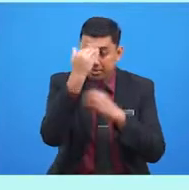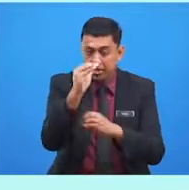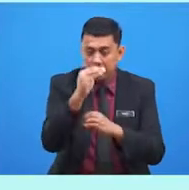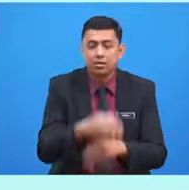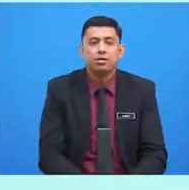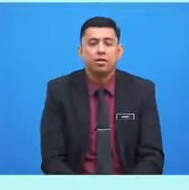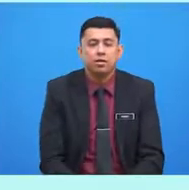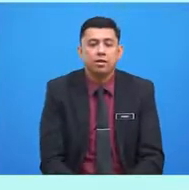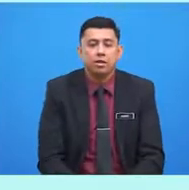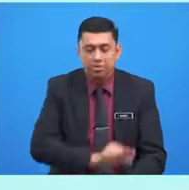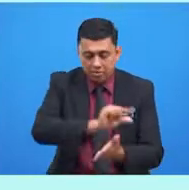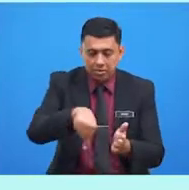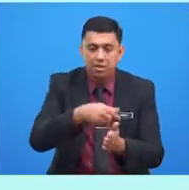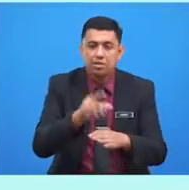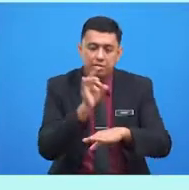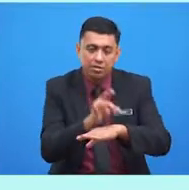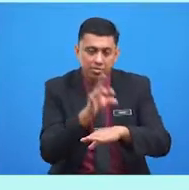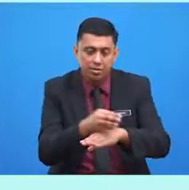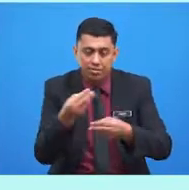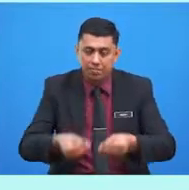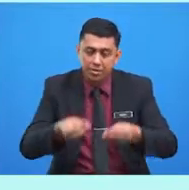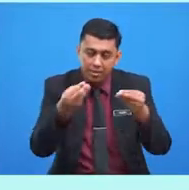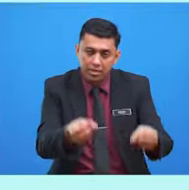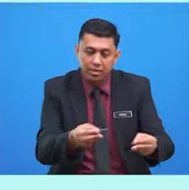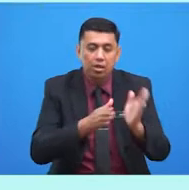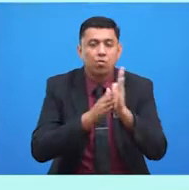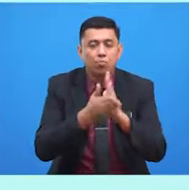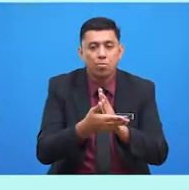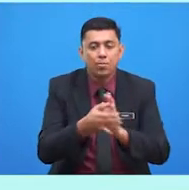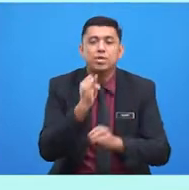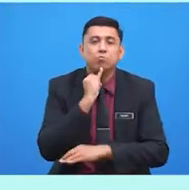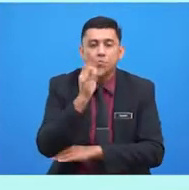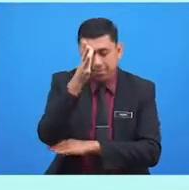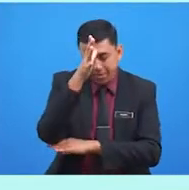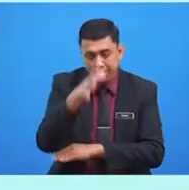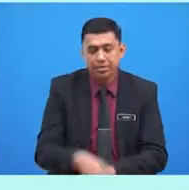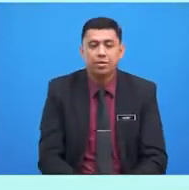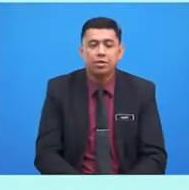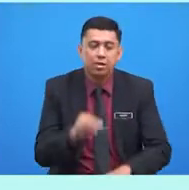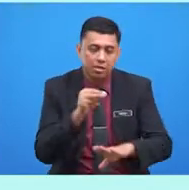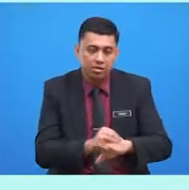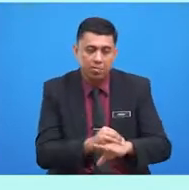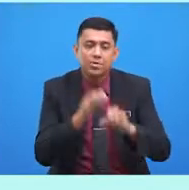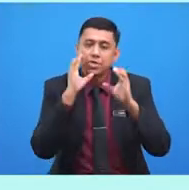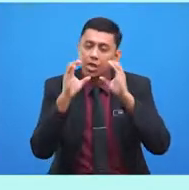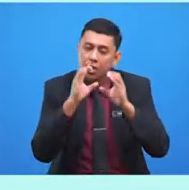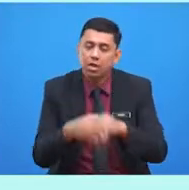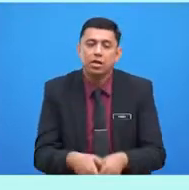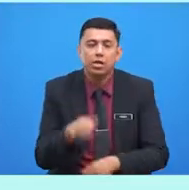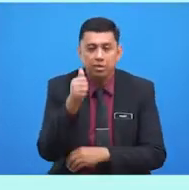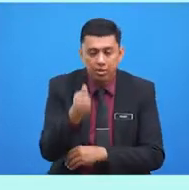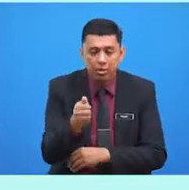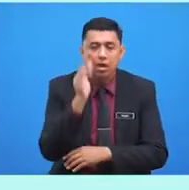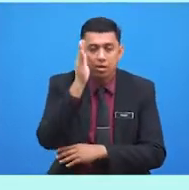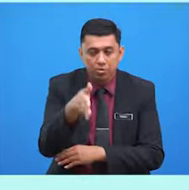segala nasihat yang diberikan oleh ibu bapa. Semasa bercakap, dia